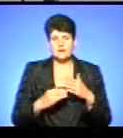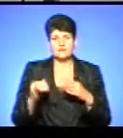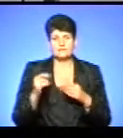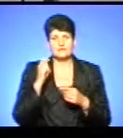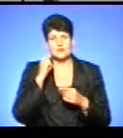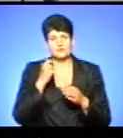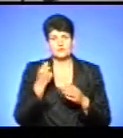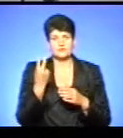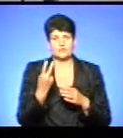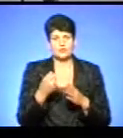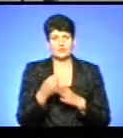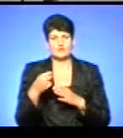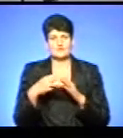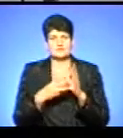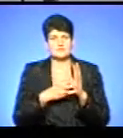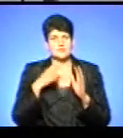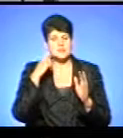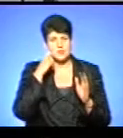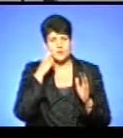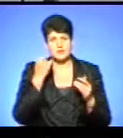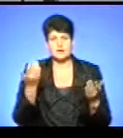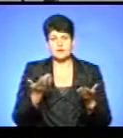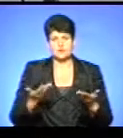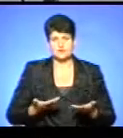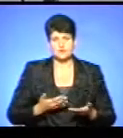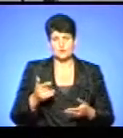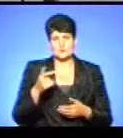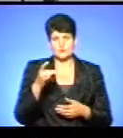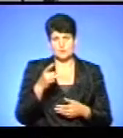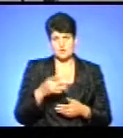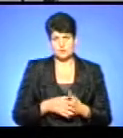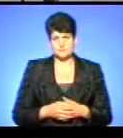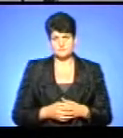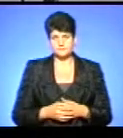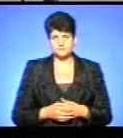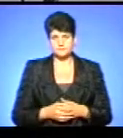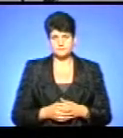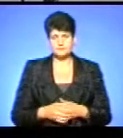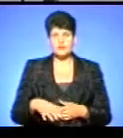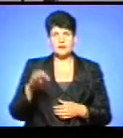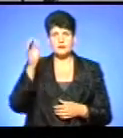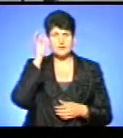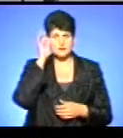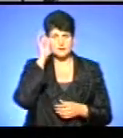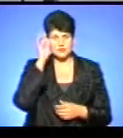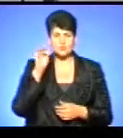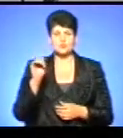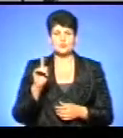віком від 2 до 18 років, які живуть в Гусятинському районі. Нагадаю, що